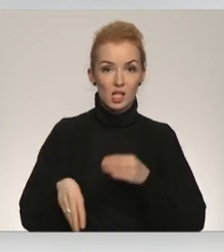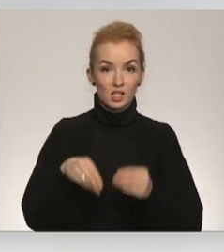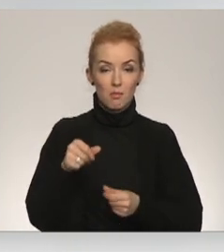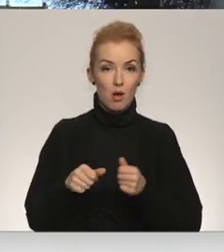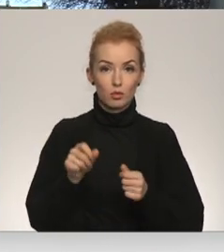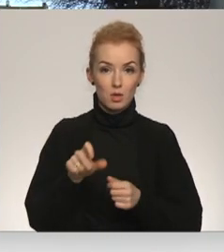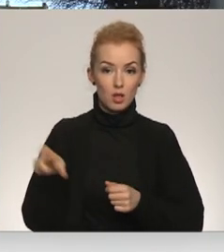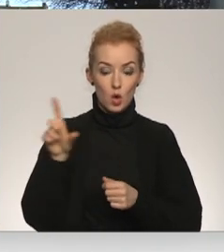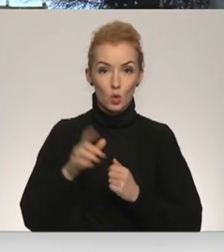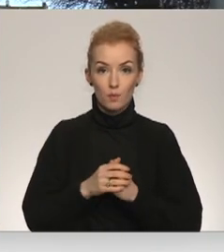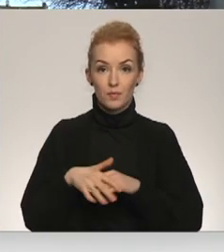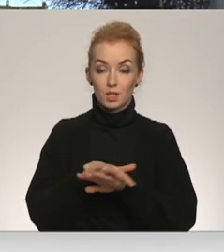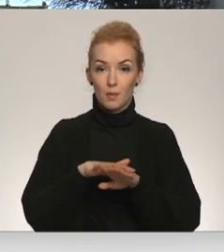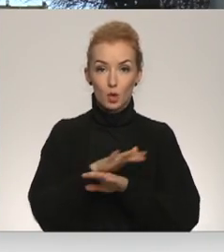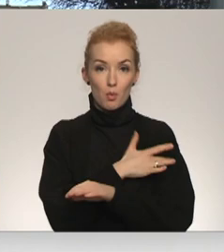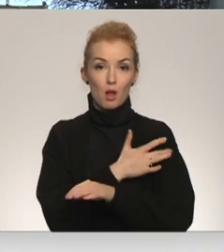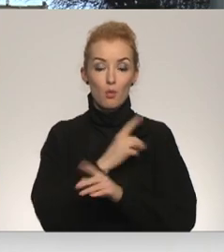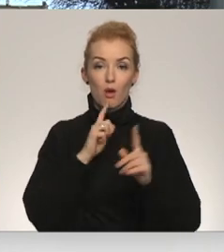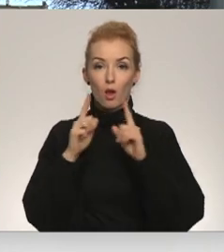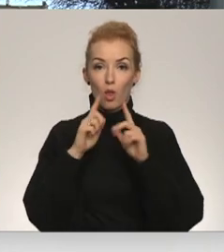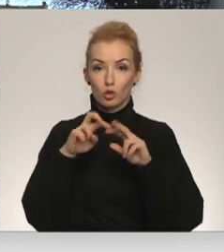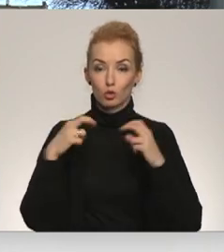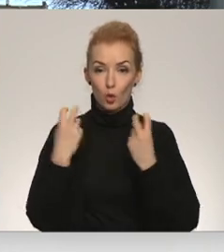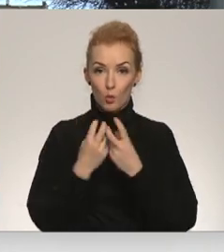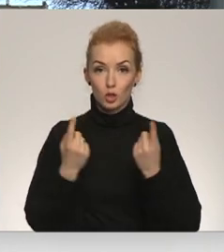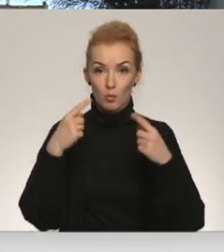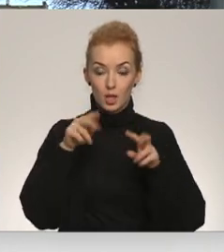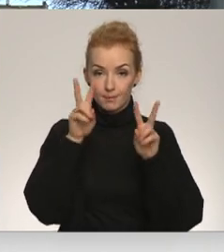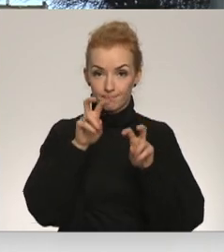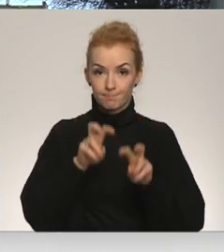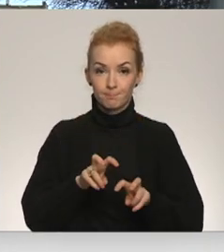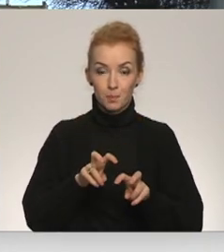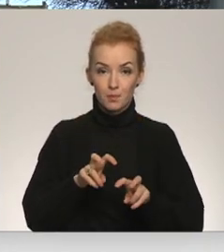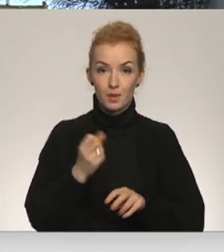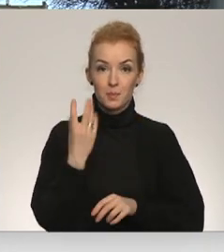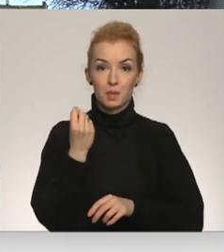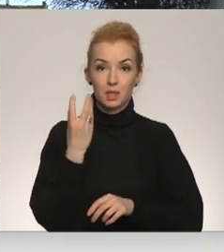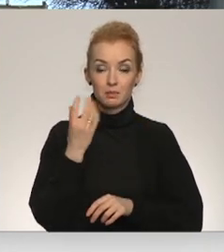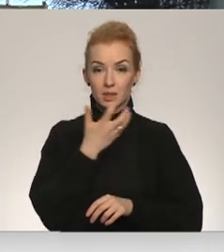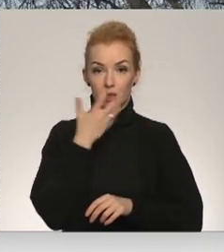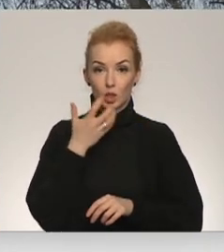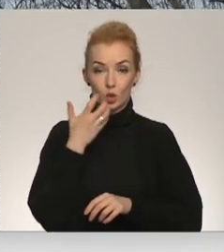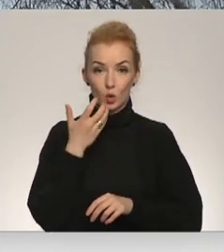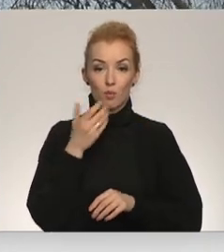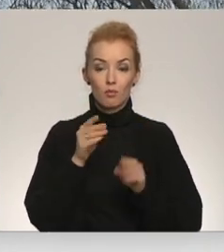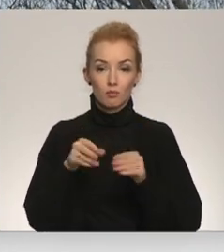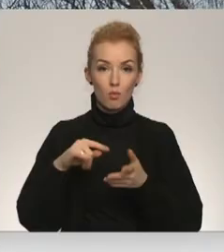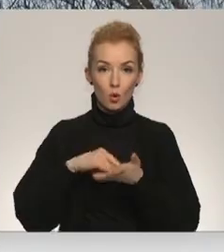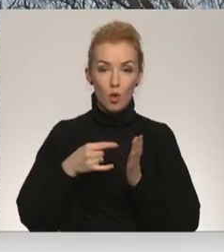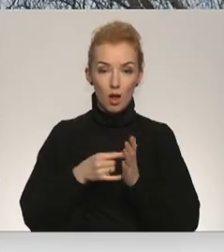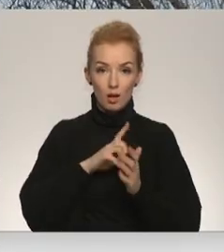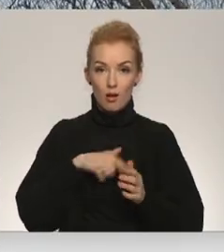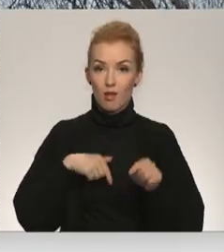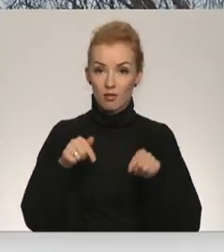pieaugumu. Sabiedrisko pakalpojumu regulēšanas komisijā pašais izskatīšanā ir 15 ciltuma apgādes tarifu projekta